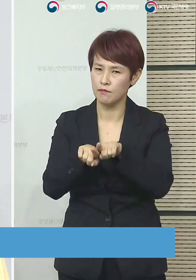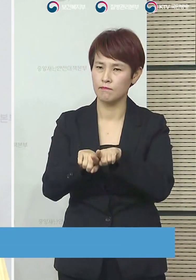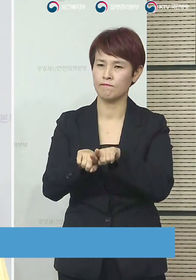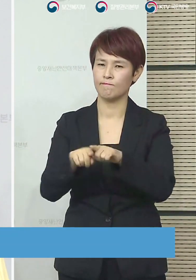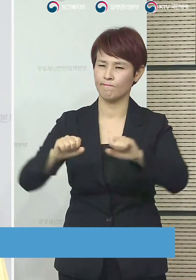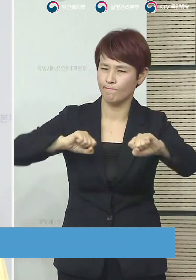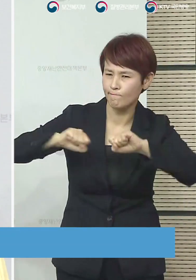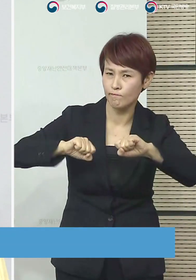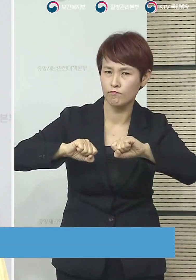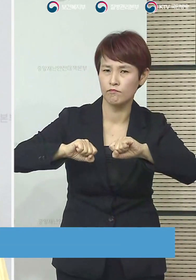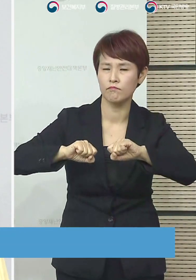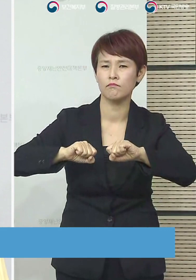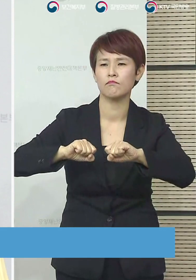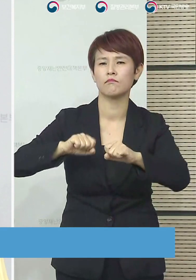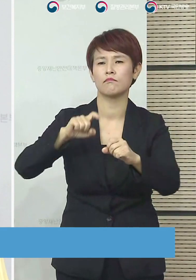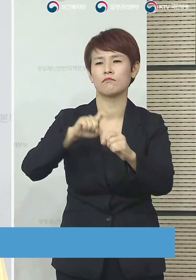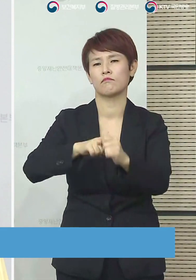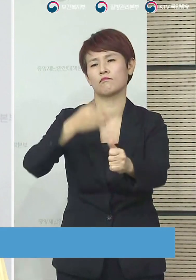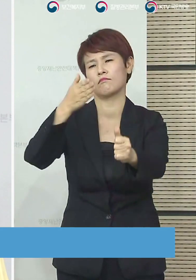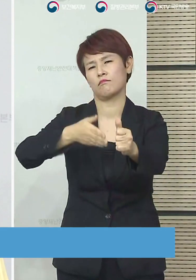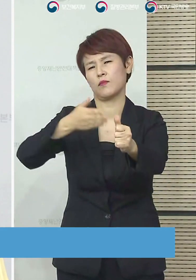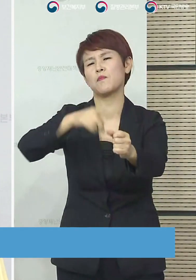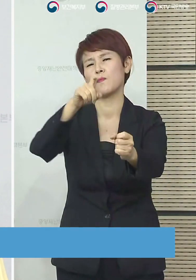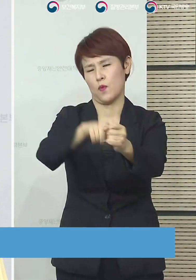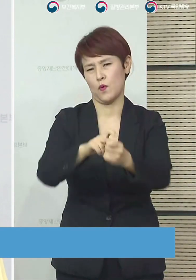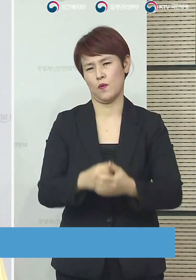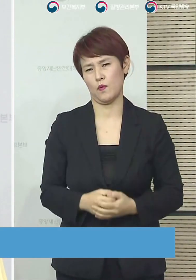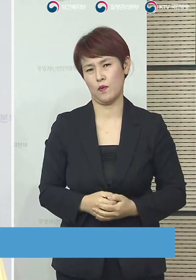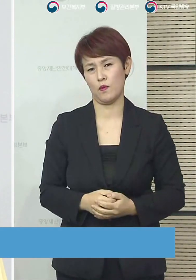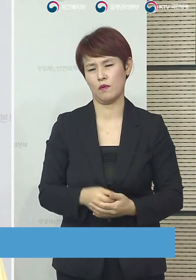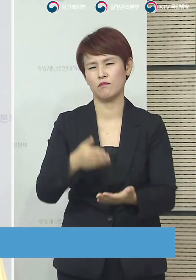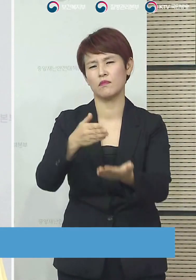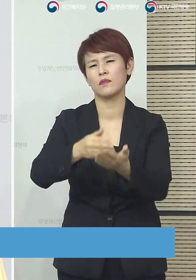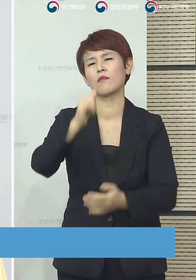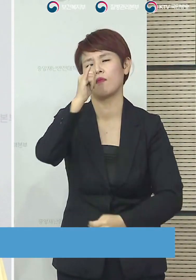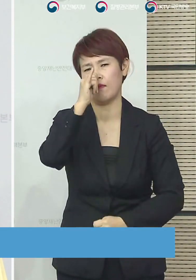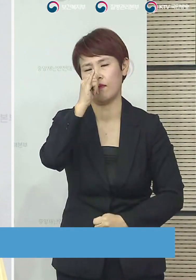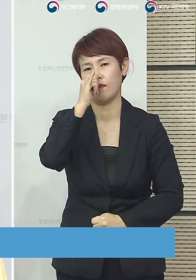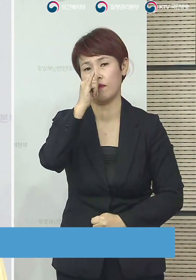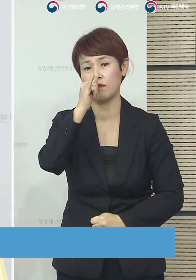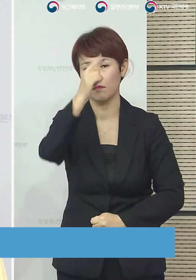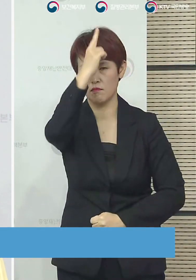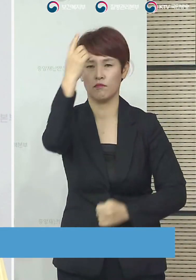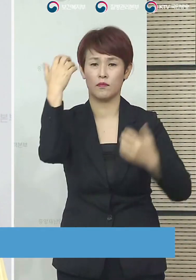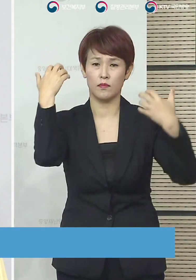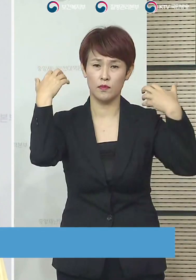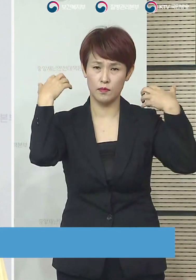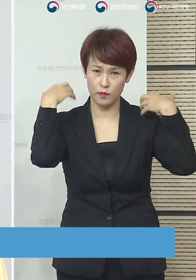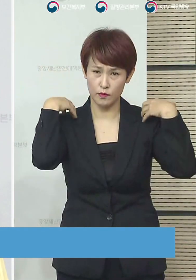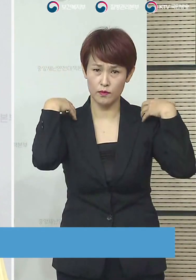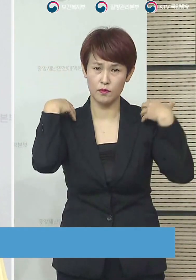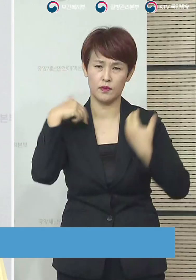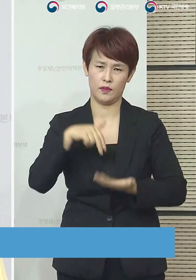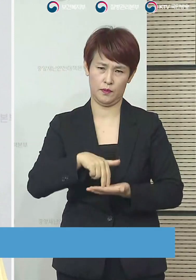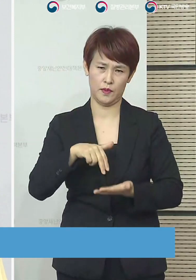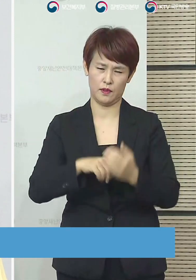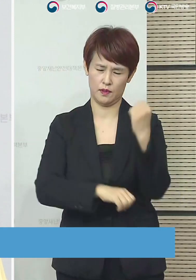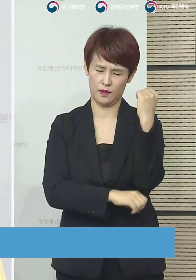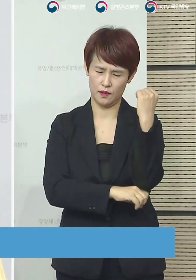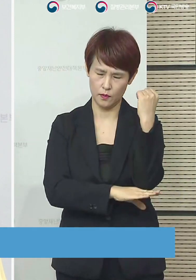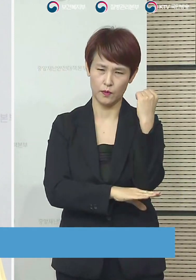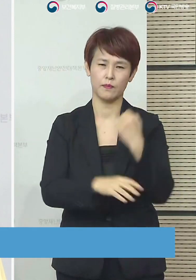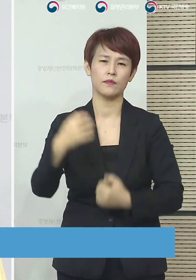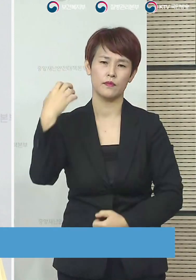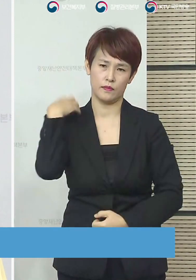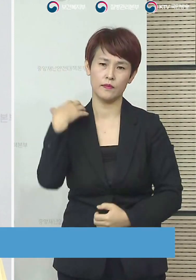요청드리고 그러한 이해의 기반을 갖춰드리는 것이 정부로서는 매우 기본적인